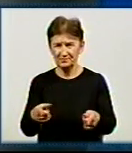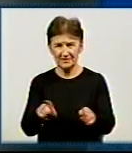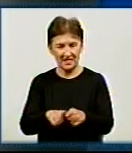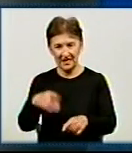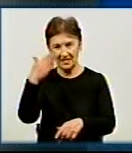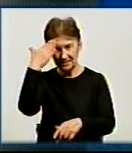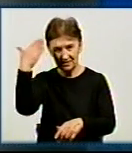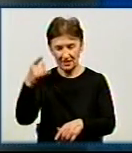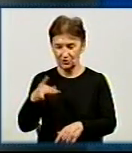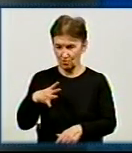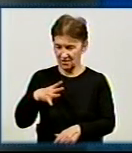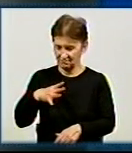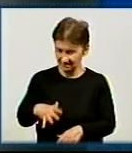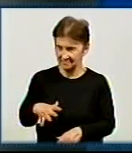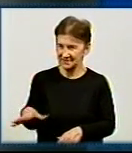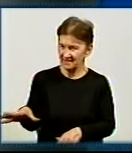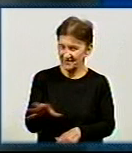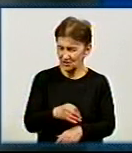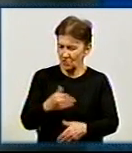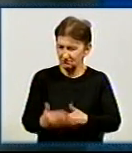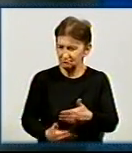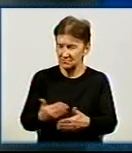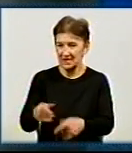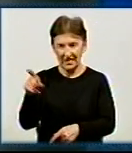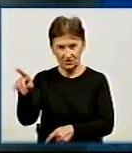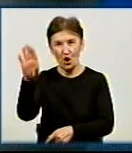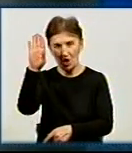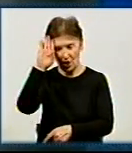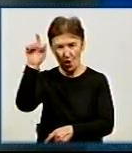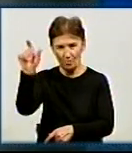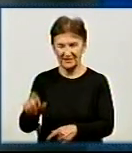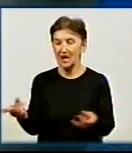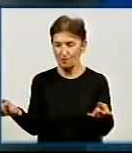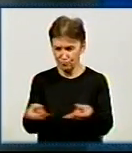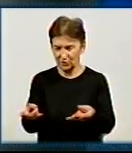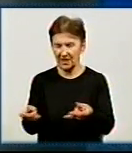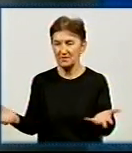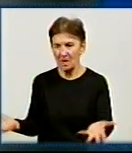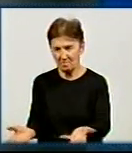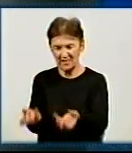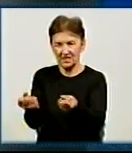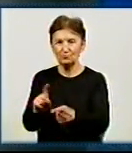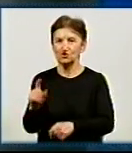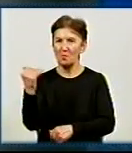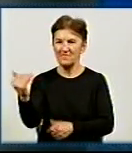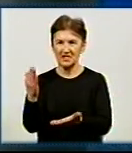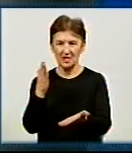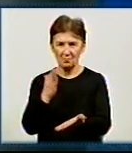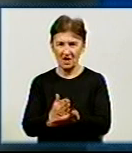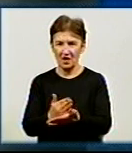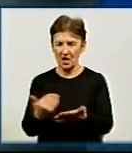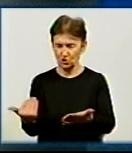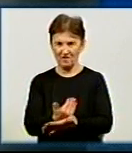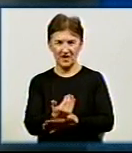талант, щоб все це пройти. Тому і цього хлопця потрібно підтримати. Для того, щоб він мав нові виклики перед